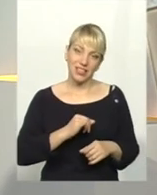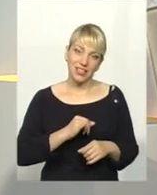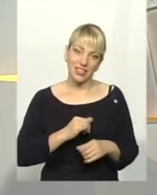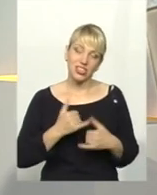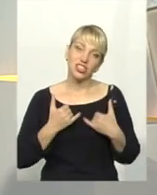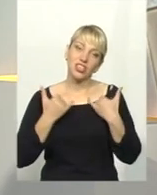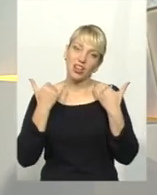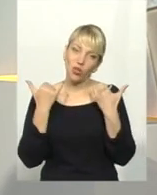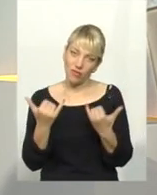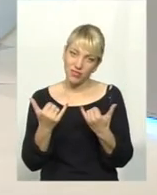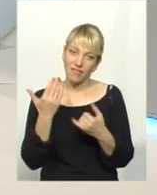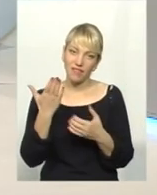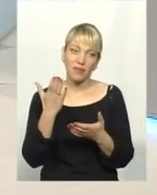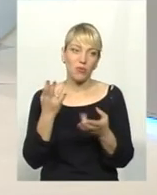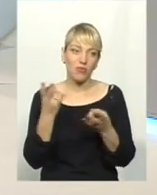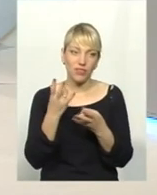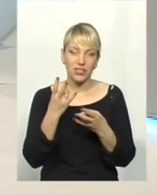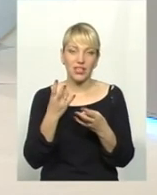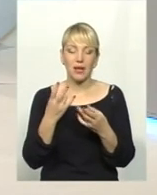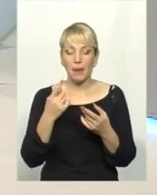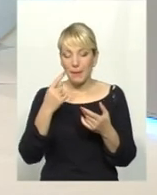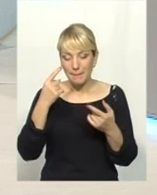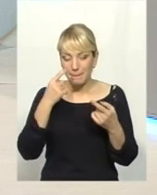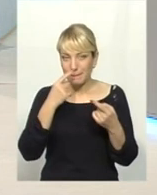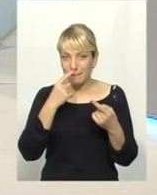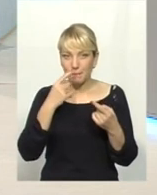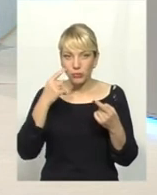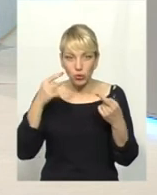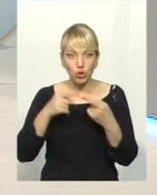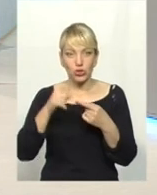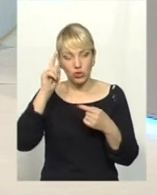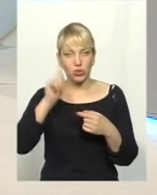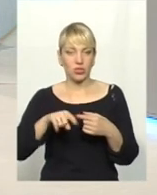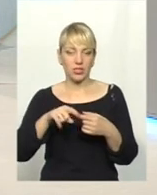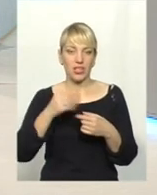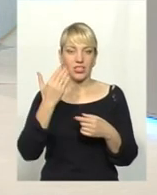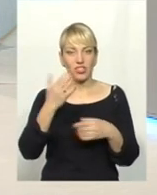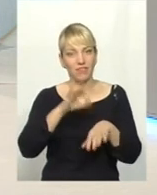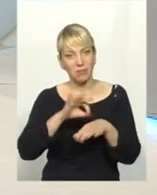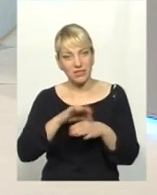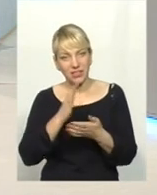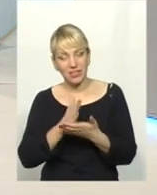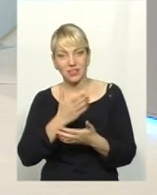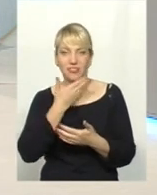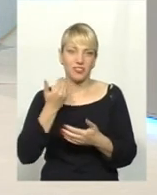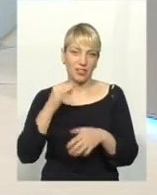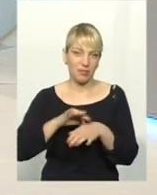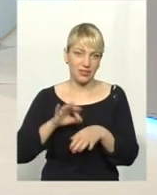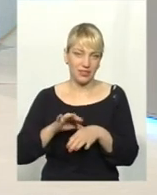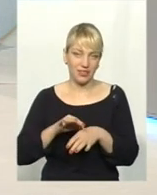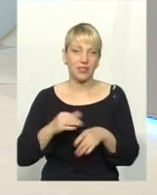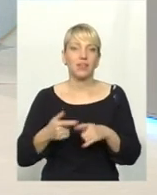шановні, ви маєте точно переконати, чи ви пацієнт, чи не пацієнт. Для того, вам, ще раз говорю, треба